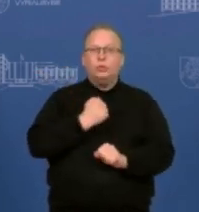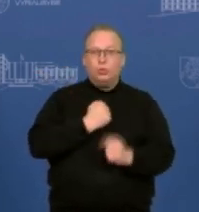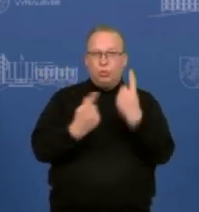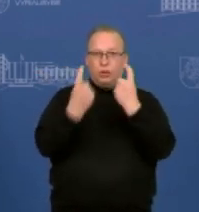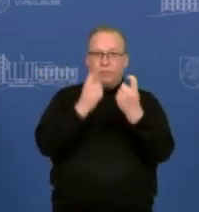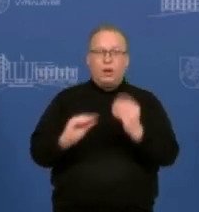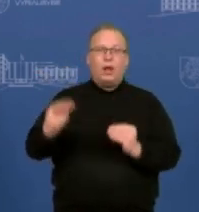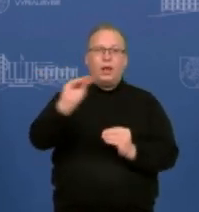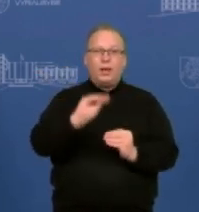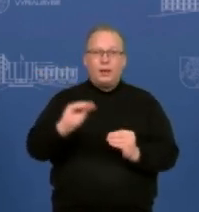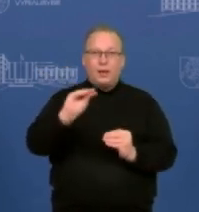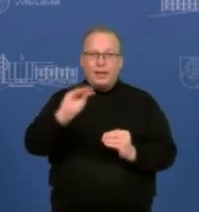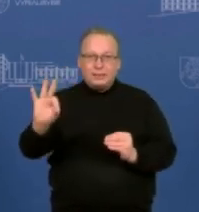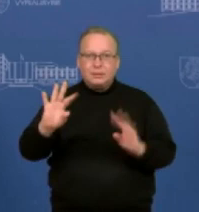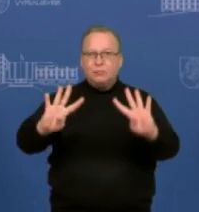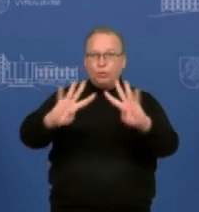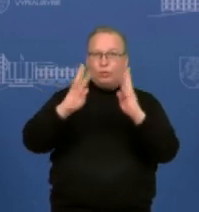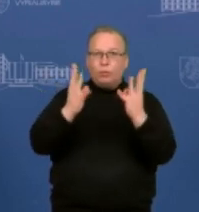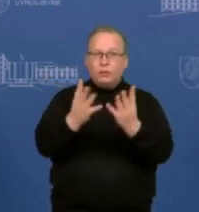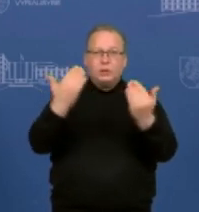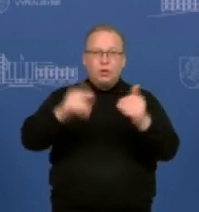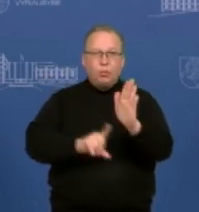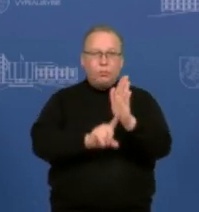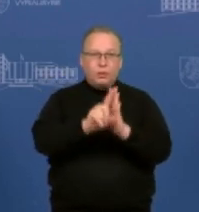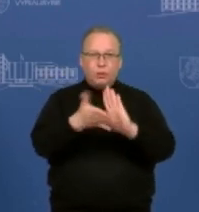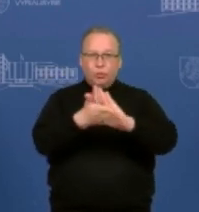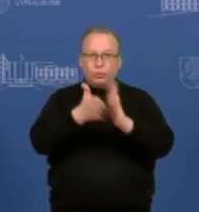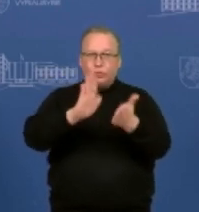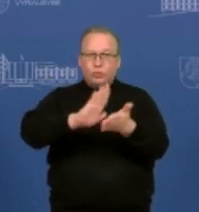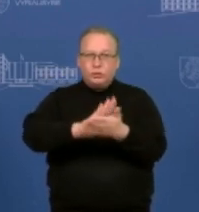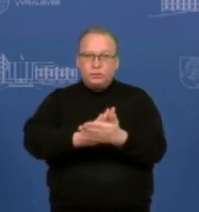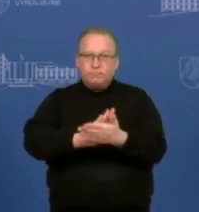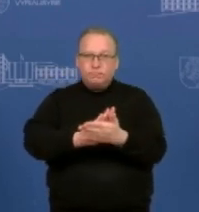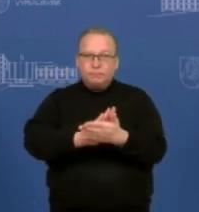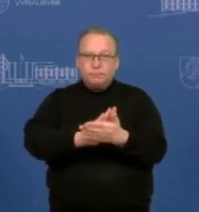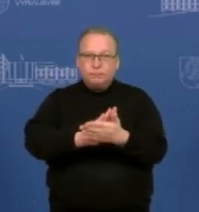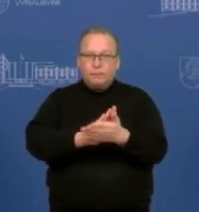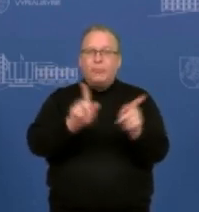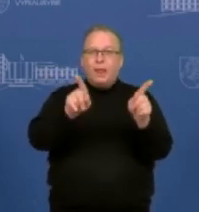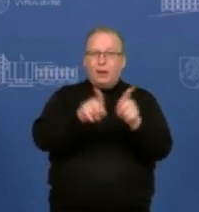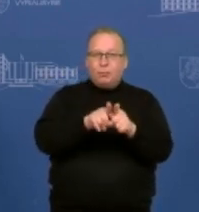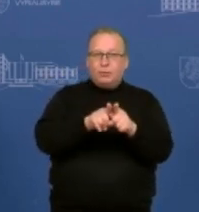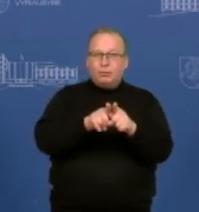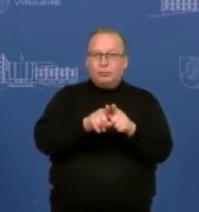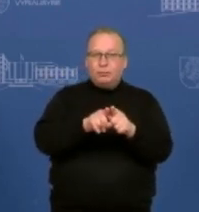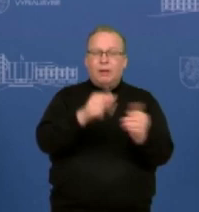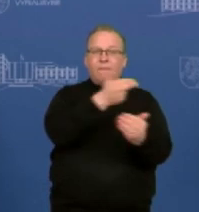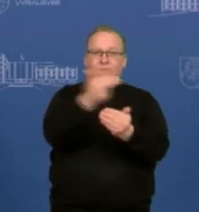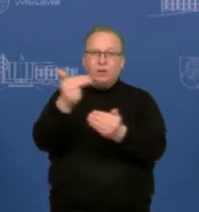kad Europos komisija yra pradėjusi ruošti tam tikrų sektorių